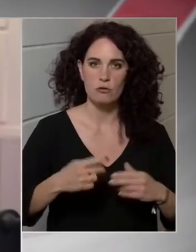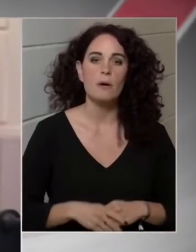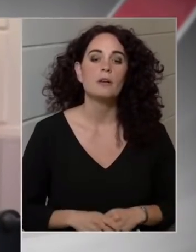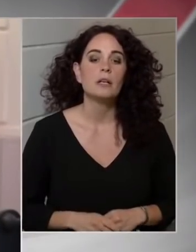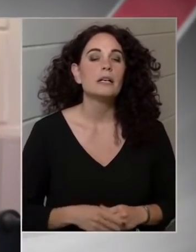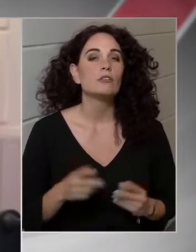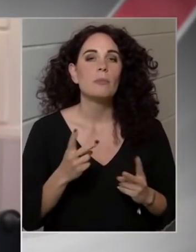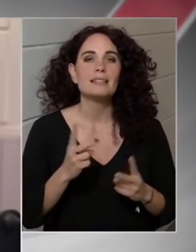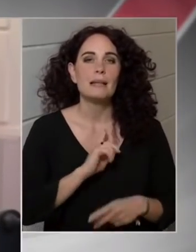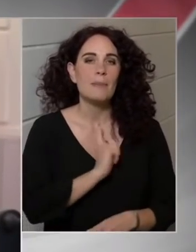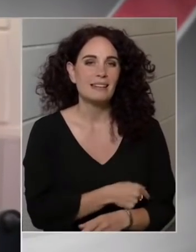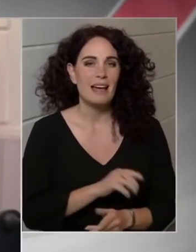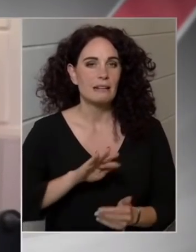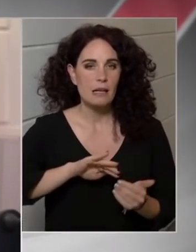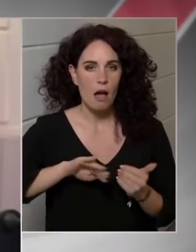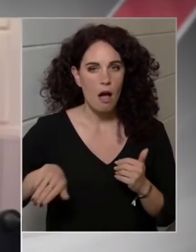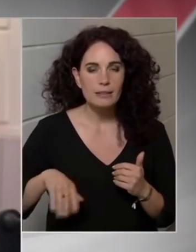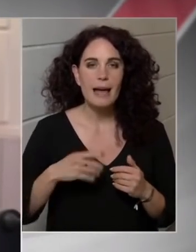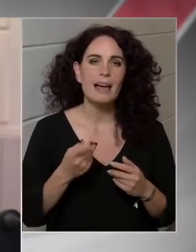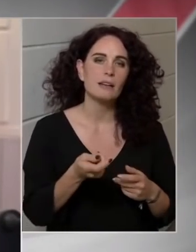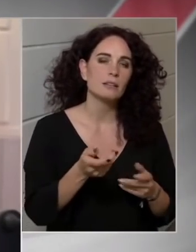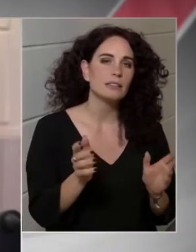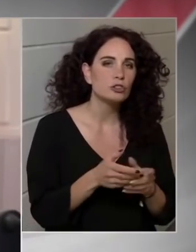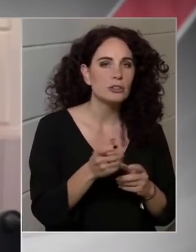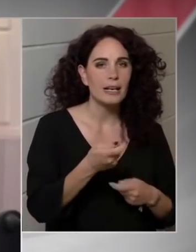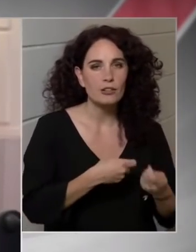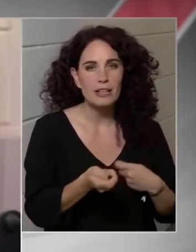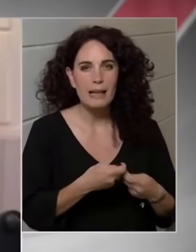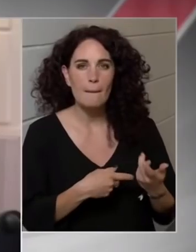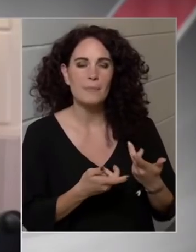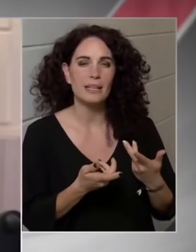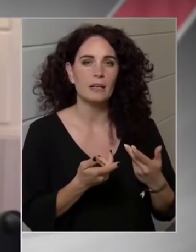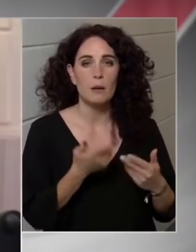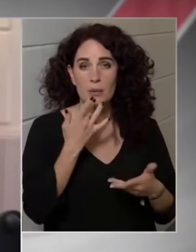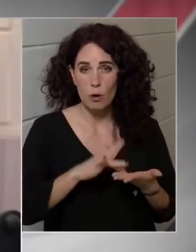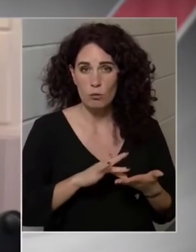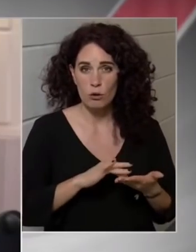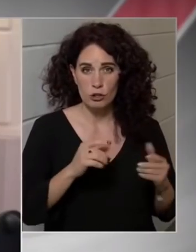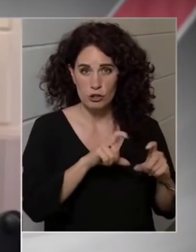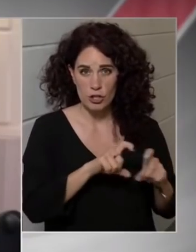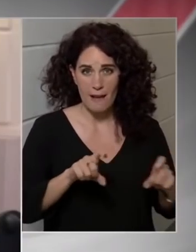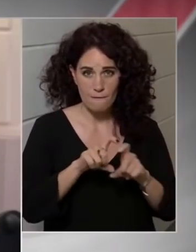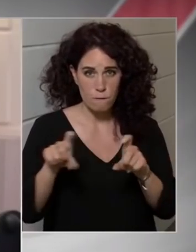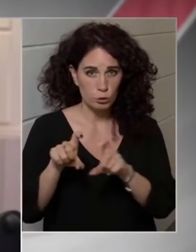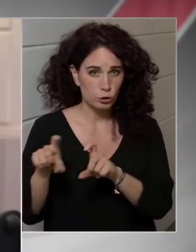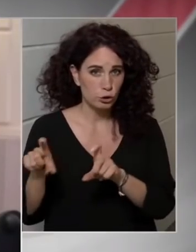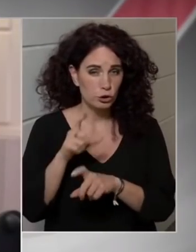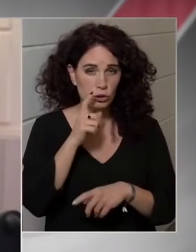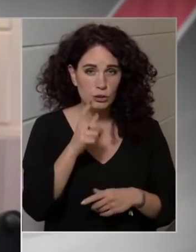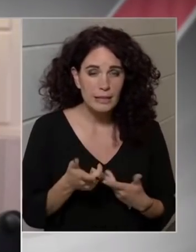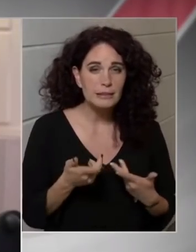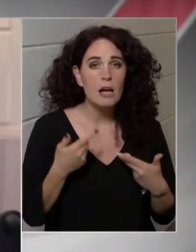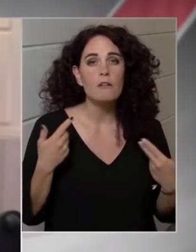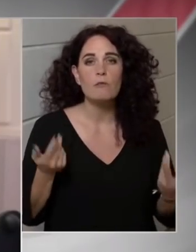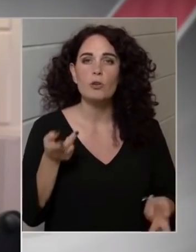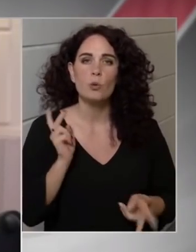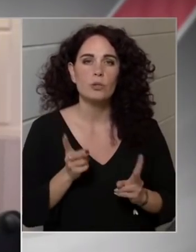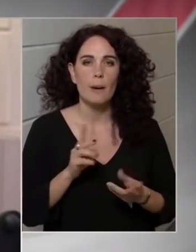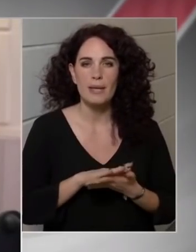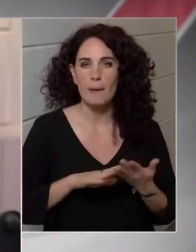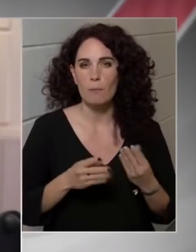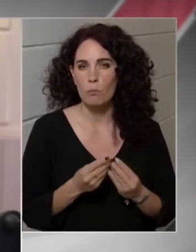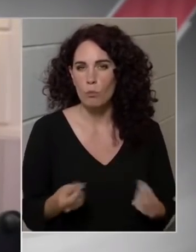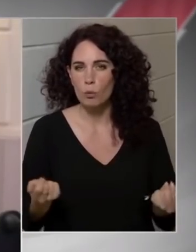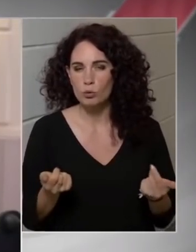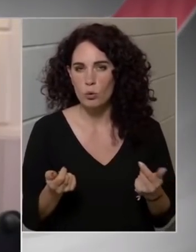energiaszektorról beszélek, de mondjuk kisker esetében vagy más esetében sávosan fogják, mint ahogy ez a korábbi különadóknál történt, vagy milyen módon, gondolom a